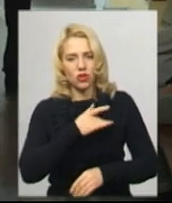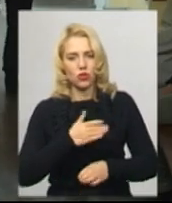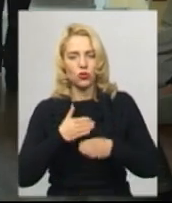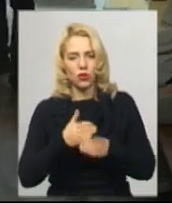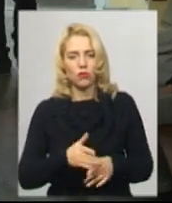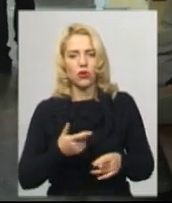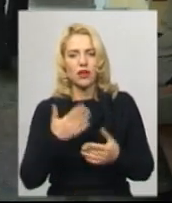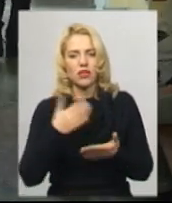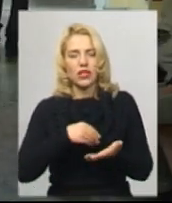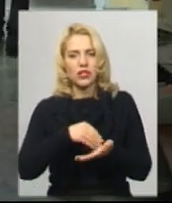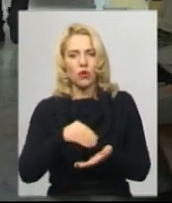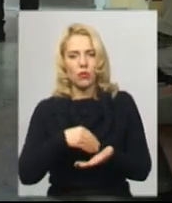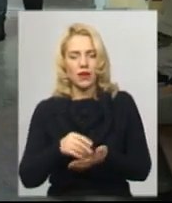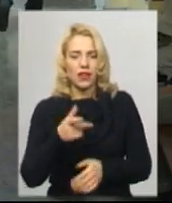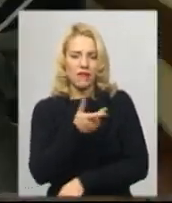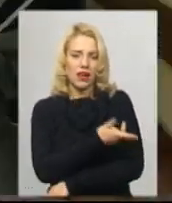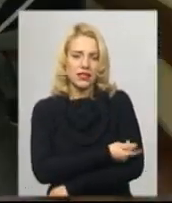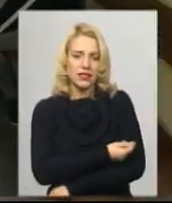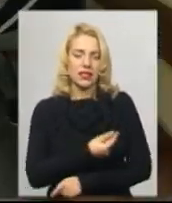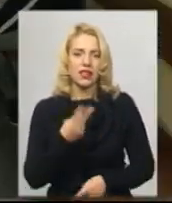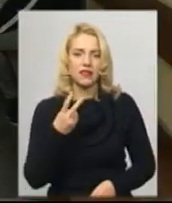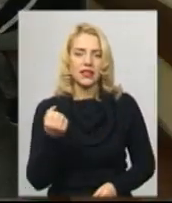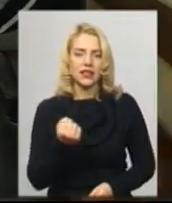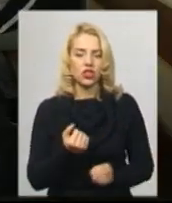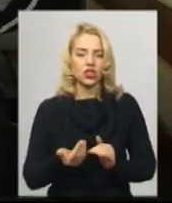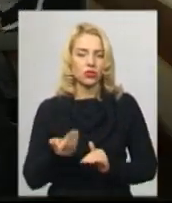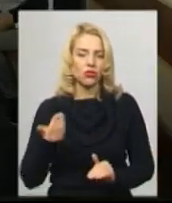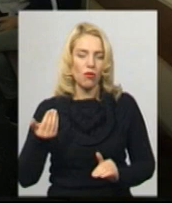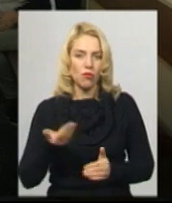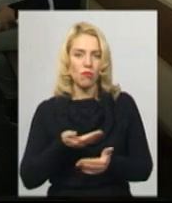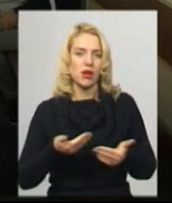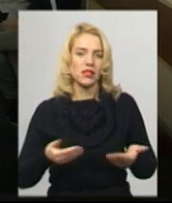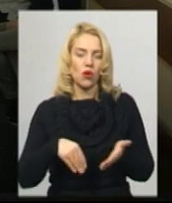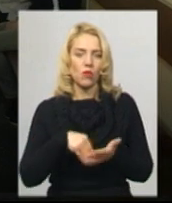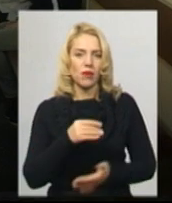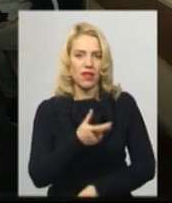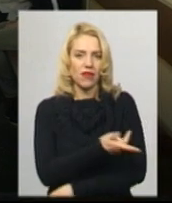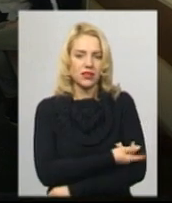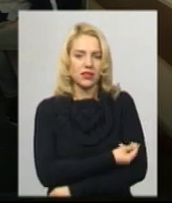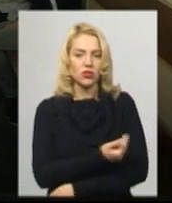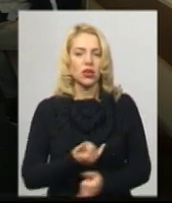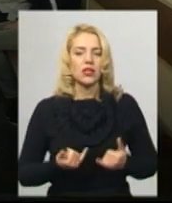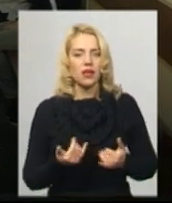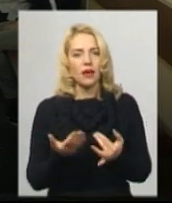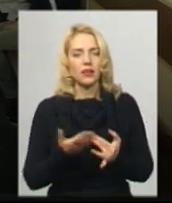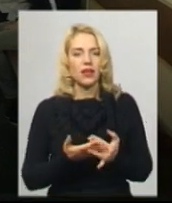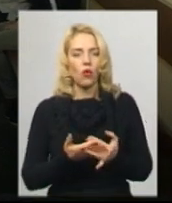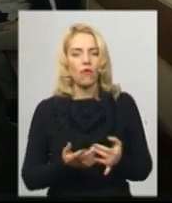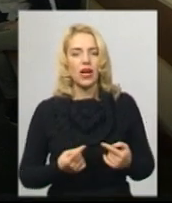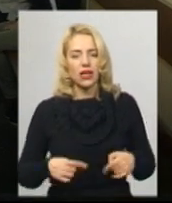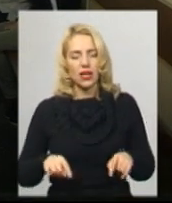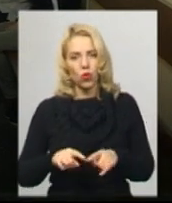розповідає заступник головного лікаря Тетяна Лісова. Два тижні тому ми закупили вакцину для пільгових категорій